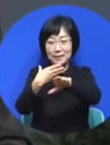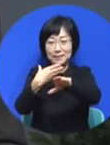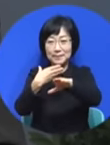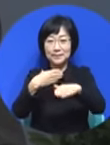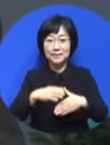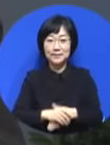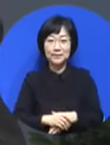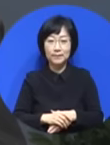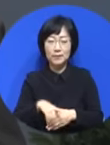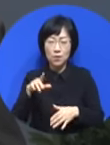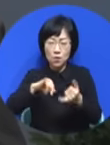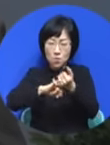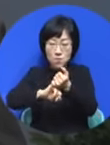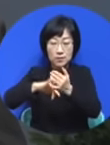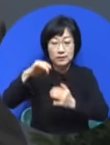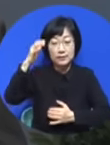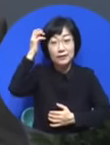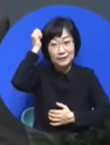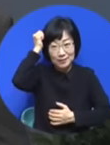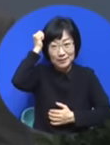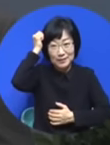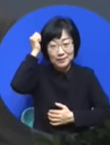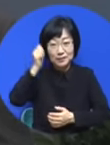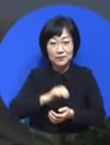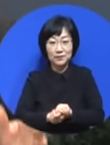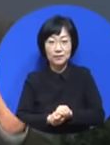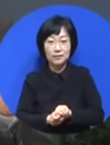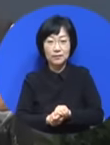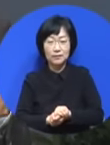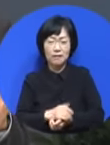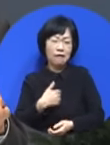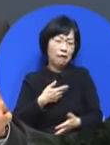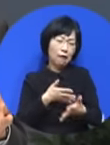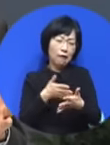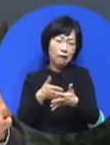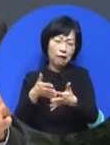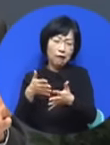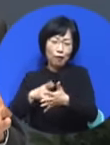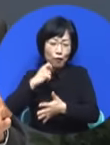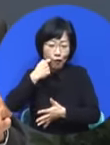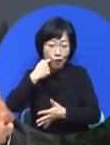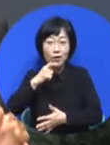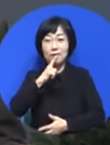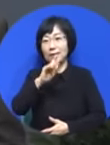그걸 붙잡아야 돼요. 안 되는 게 아닙니다. 이거 깨닫도록 하나님은 하시는 겁니다.